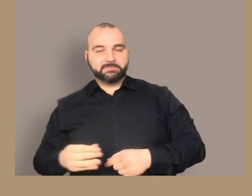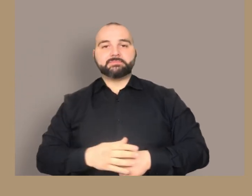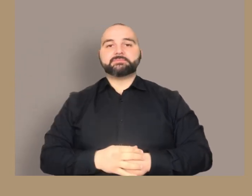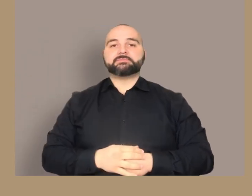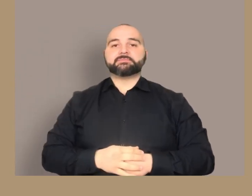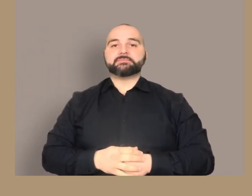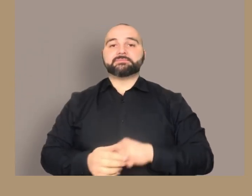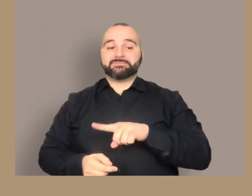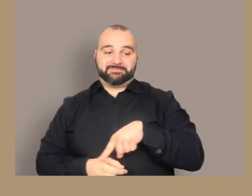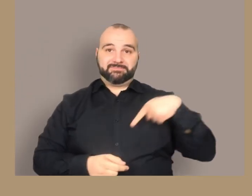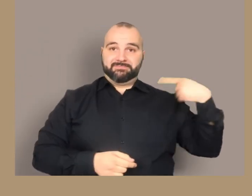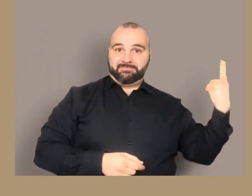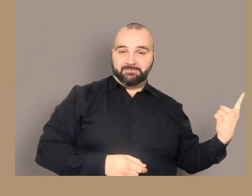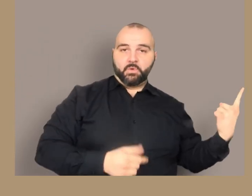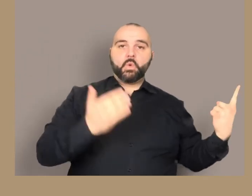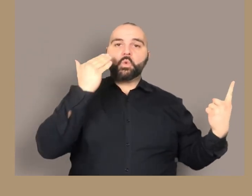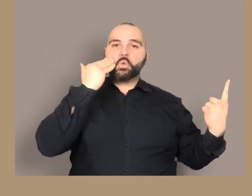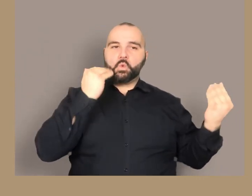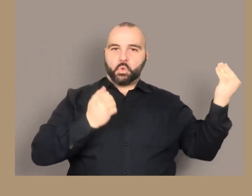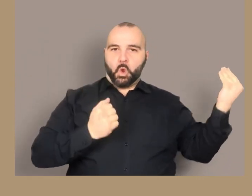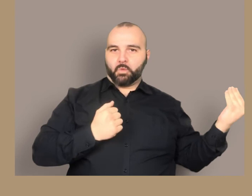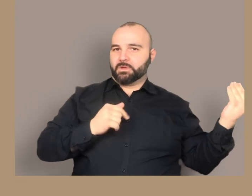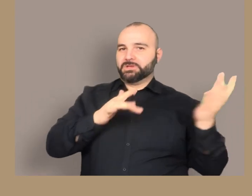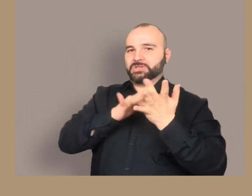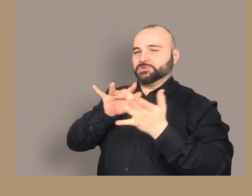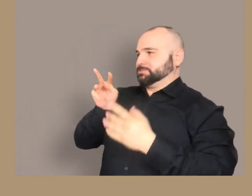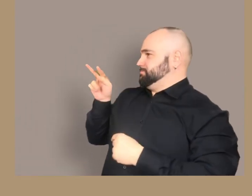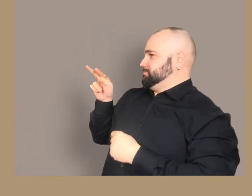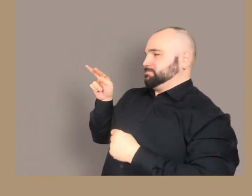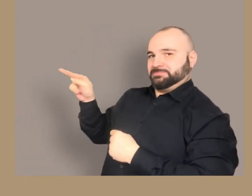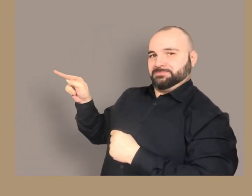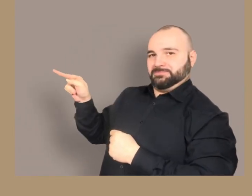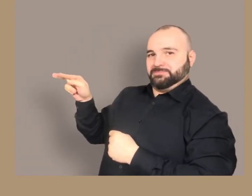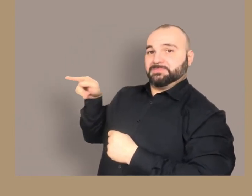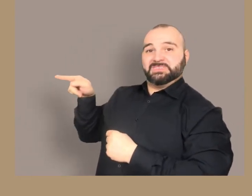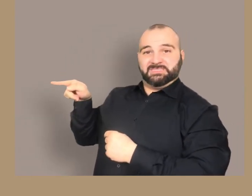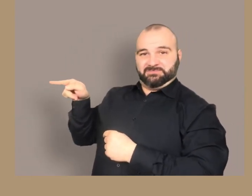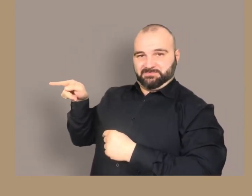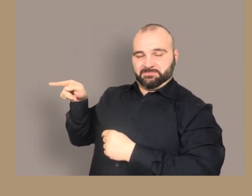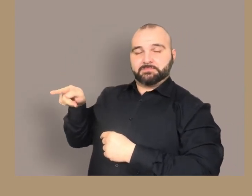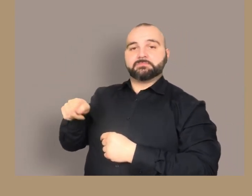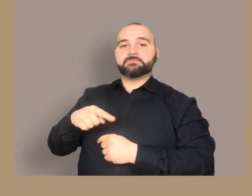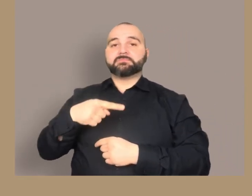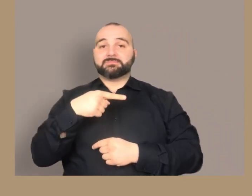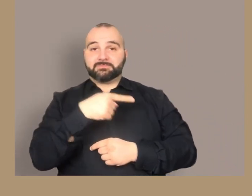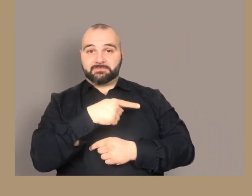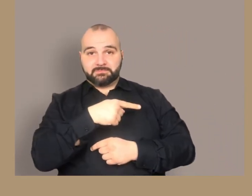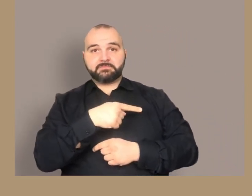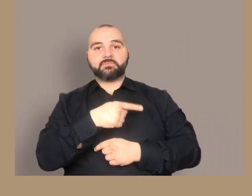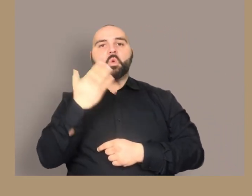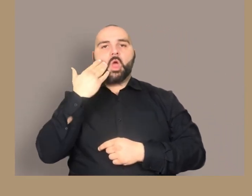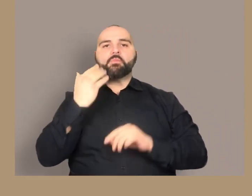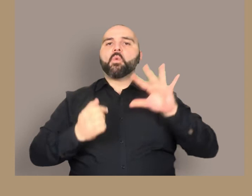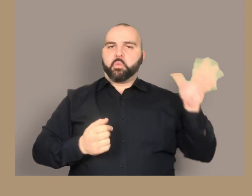imitano la lingua ebraica. A sinistra di Cristo, destra per chi guarda, un altro sgherro,